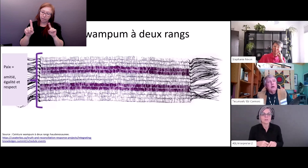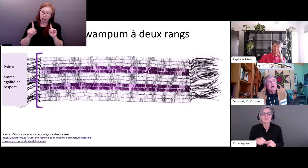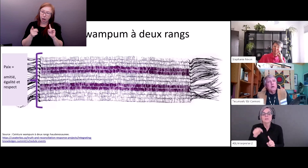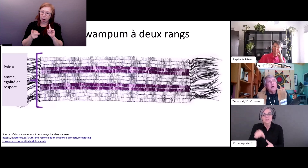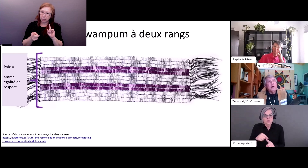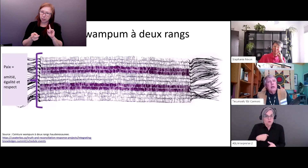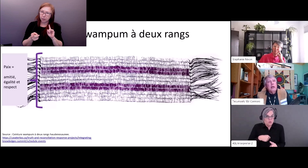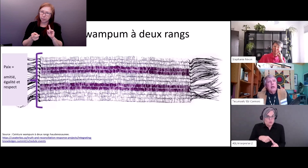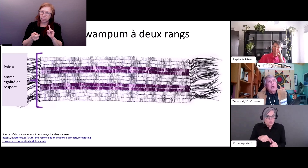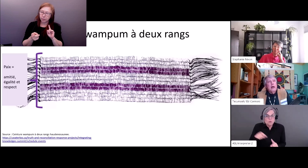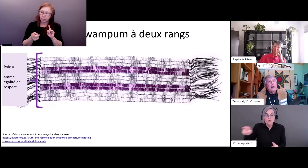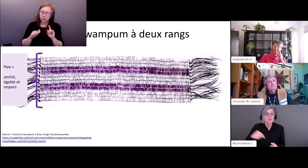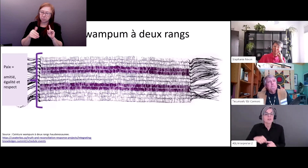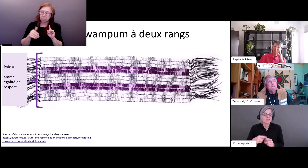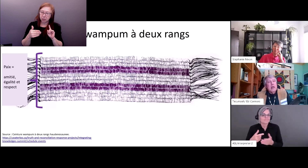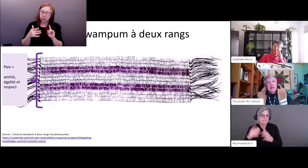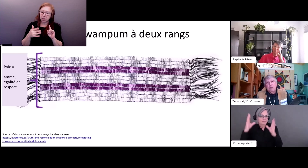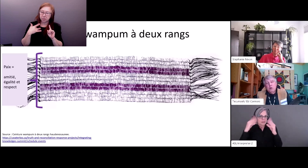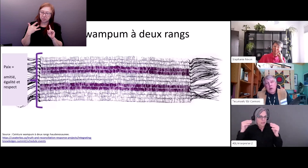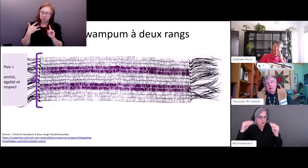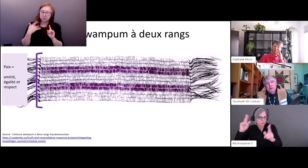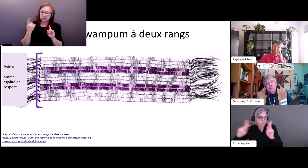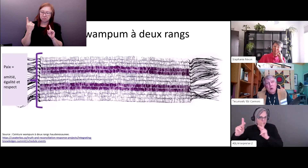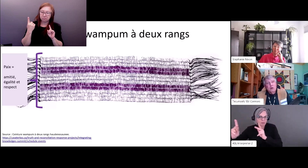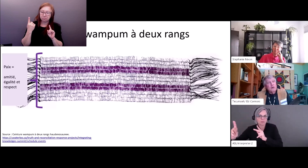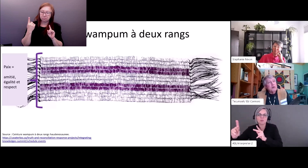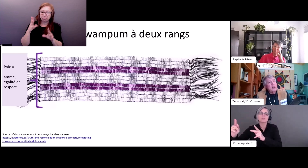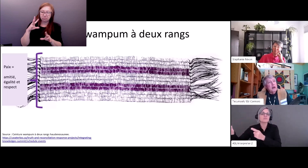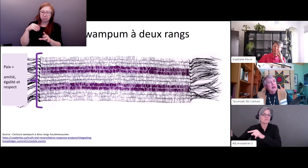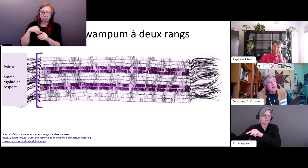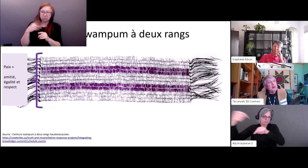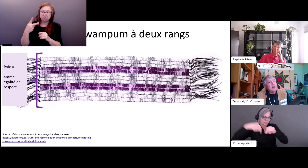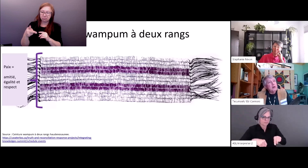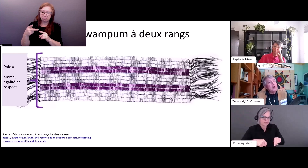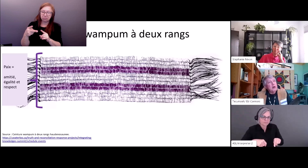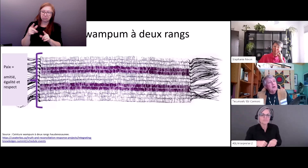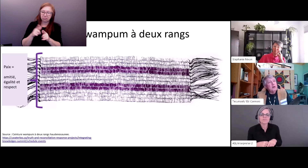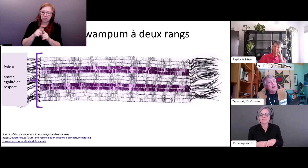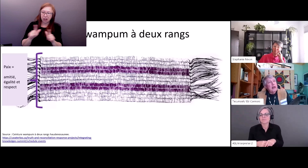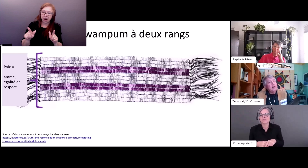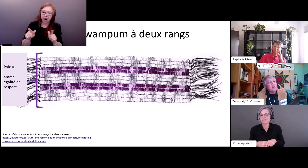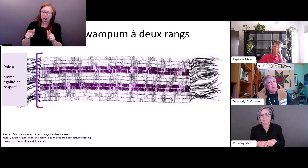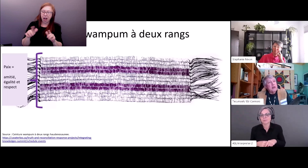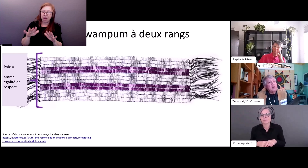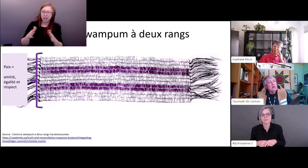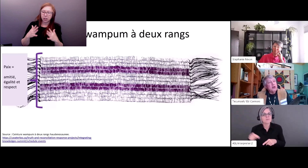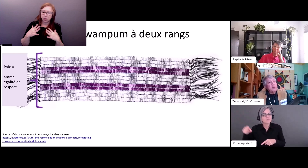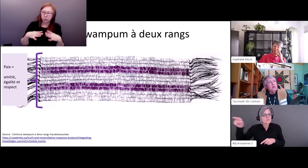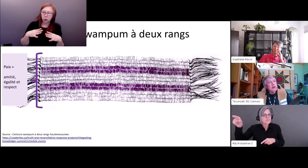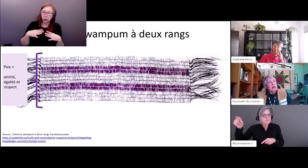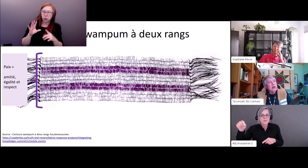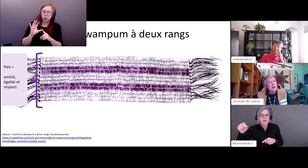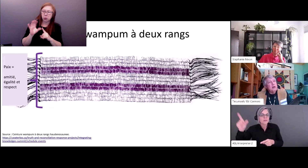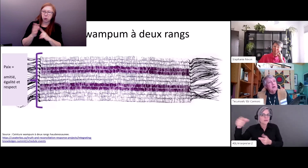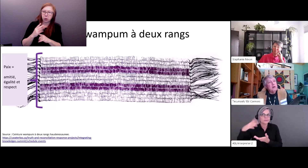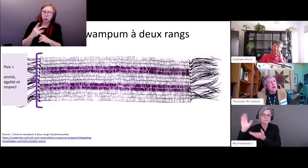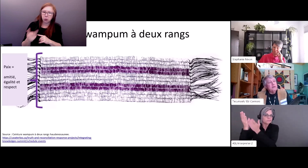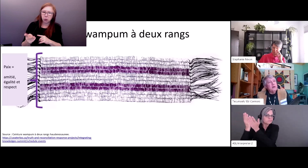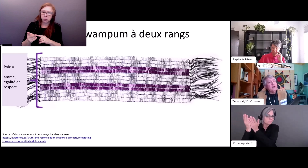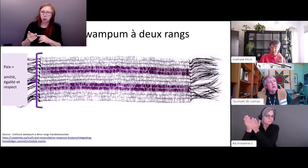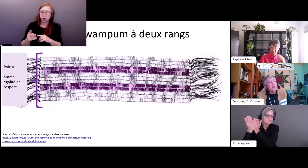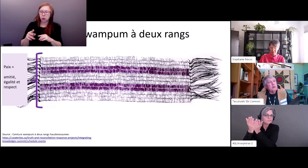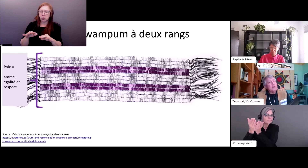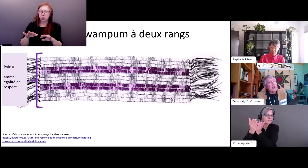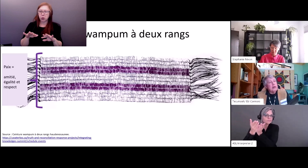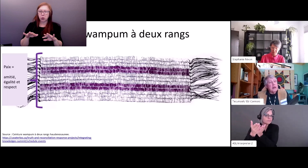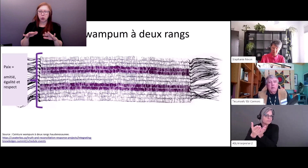sont arrivés sur ces territoires et ils sont allés les colonisateurs sont allés sur